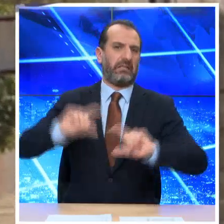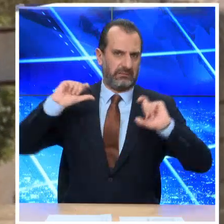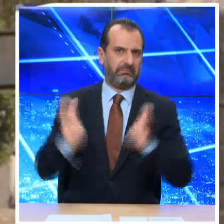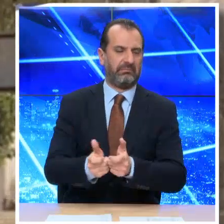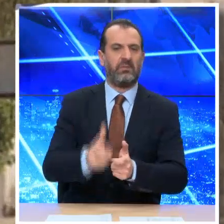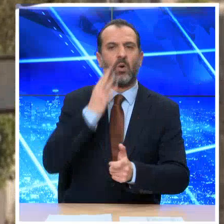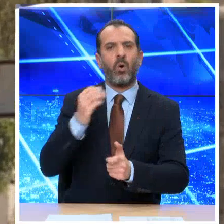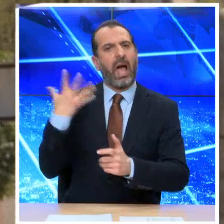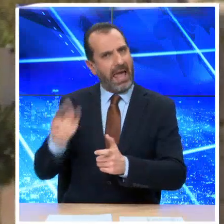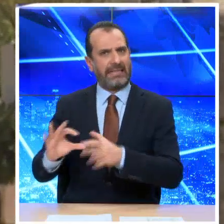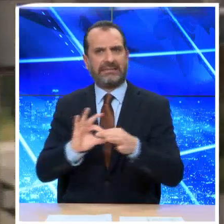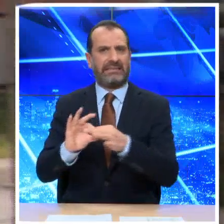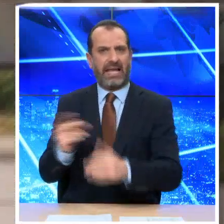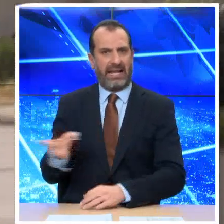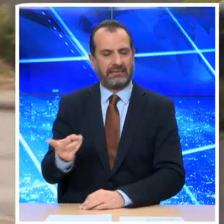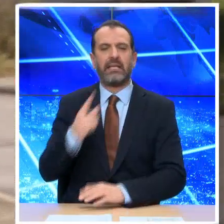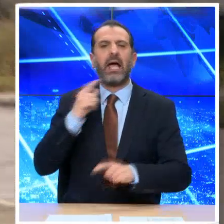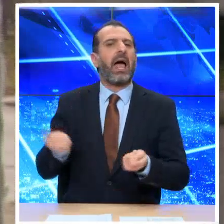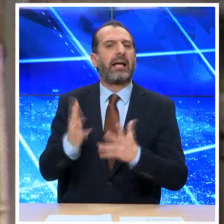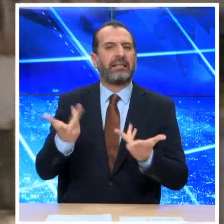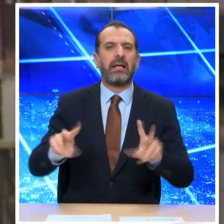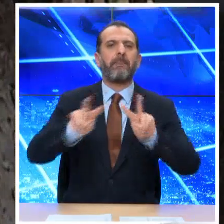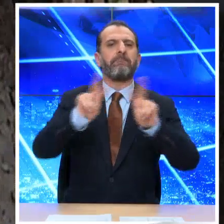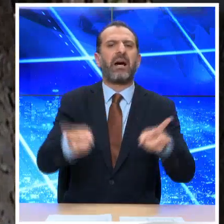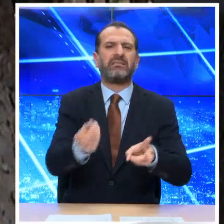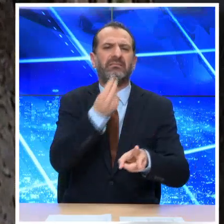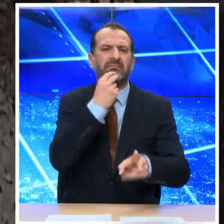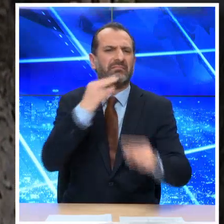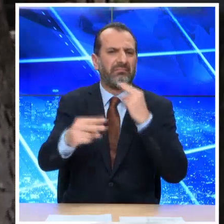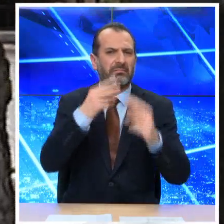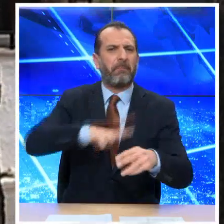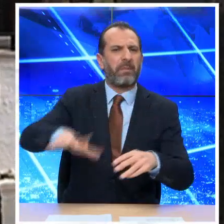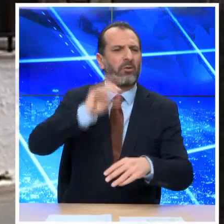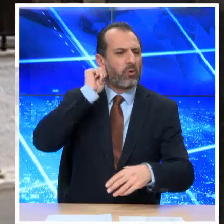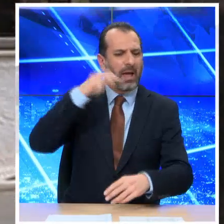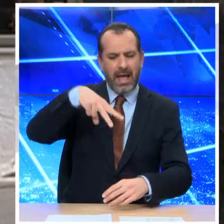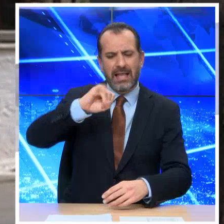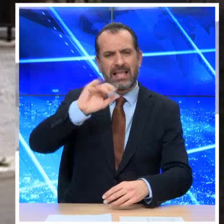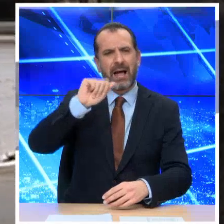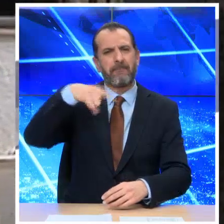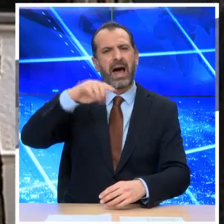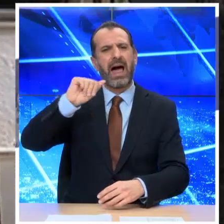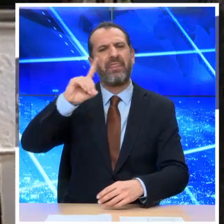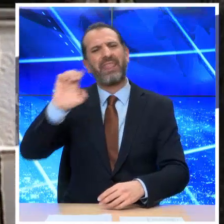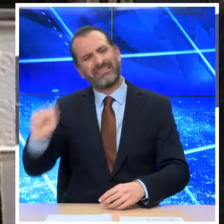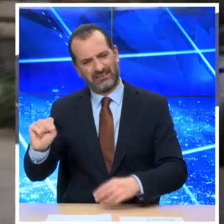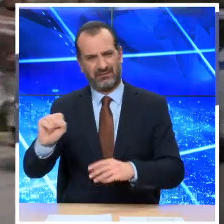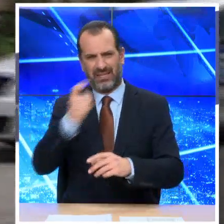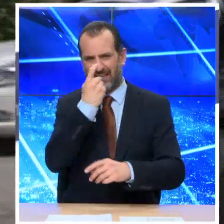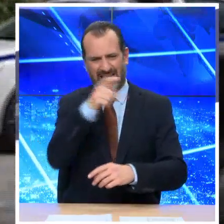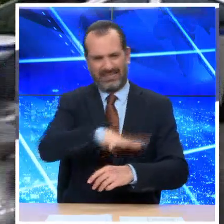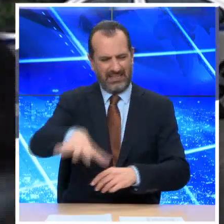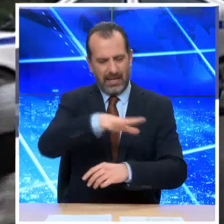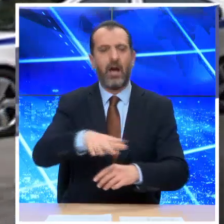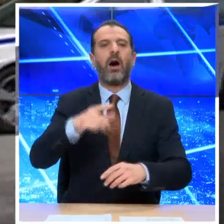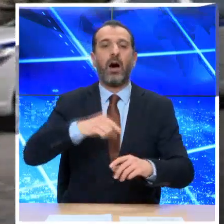μαζί με τον συνεργό του είχε διαρρήξει κατάστημα εστίασης στην περιοχή των Λιαπάδων. Ο δράστης οδηγήθηκε στον Ισαγγελέα, ενώ